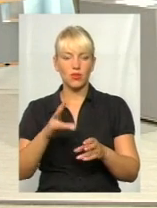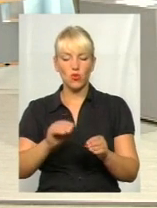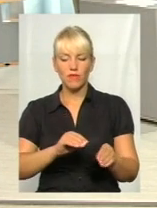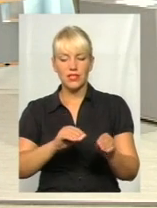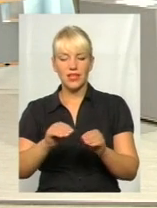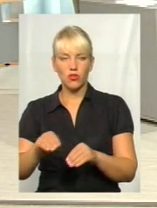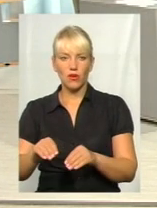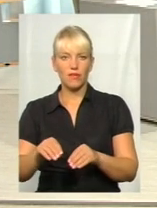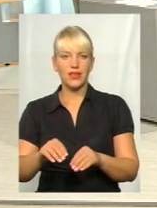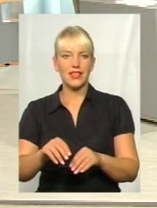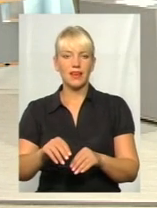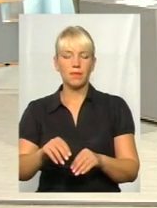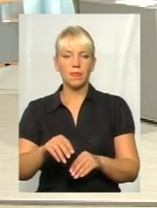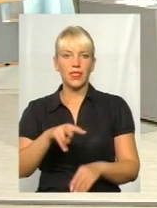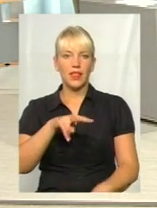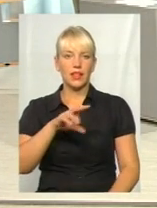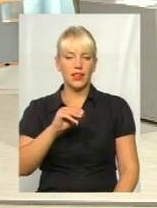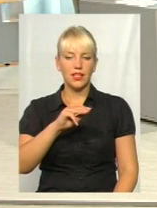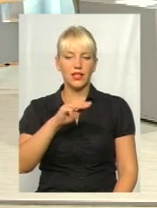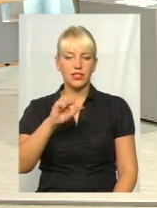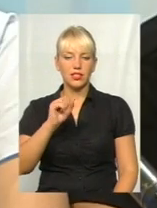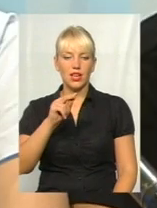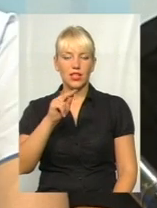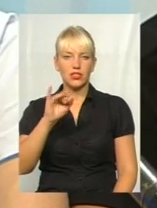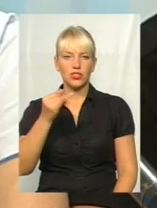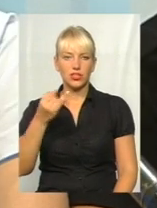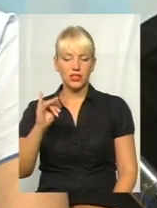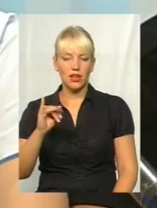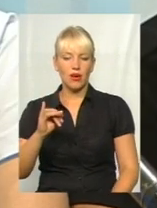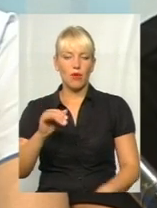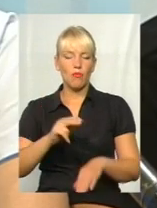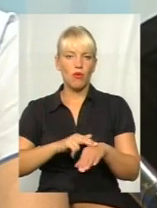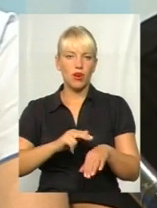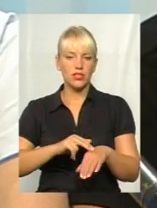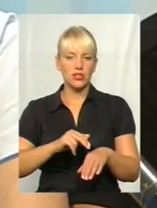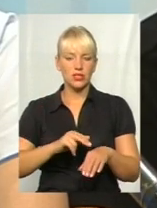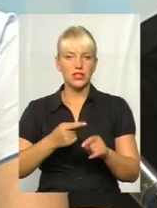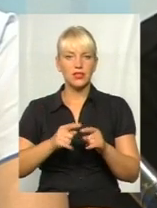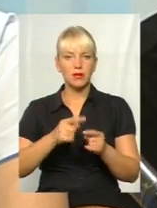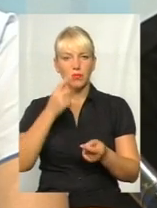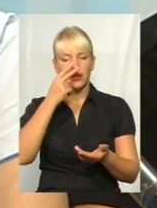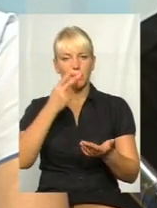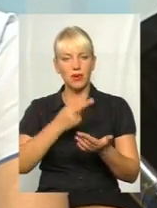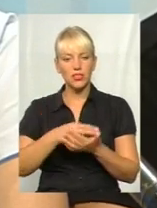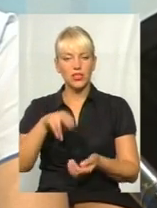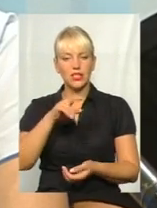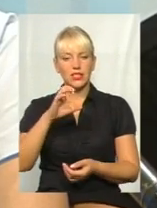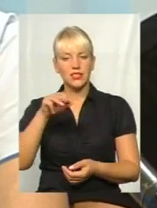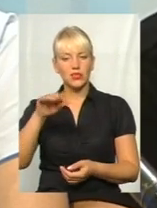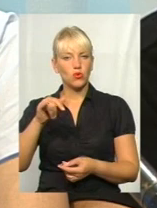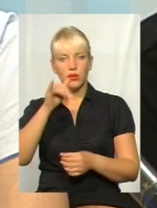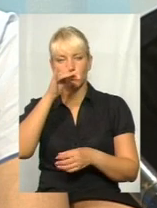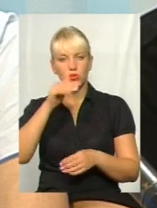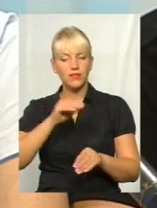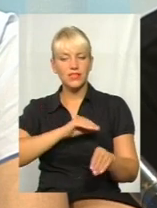лежачих поліцейських, відповідно, передбачено ДСТУ. І вони не можуть бути влаштовані, де, біля кожної школи, біля